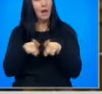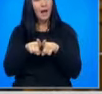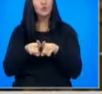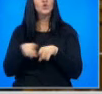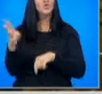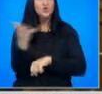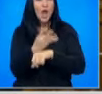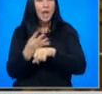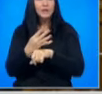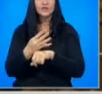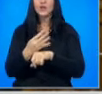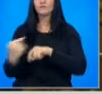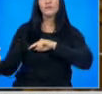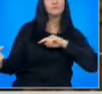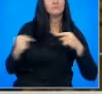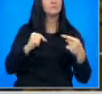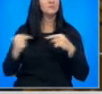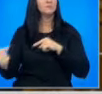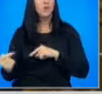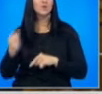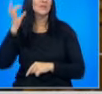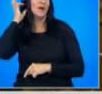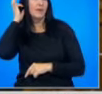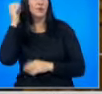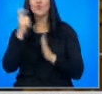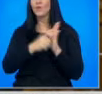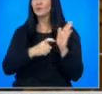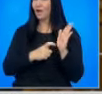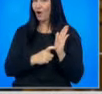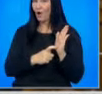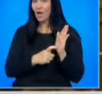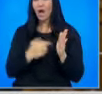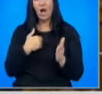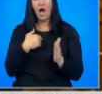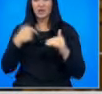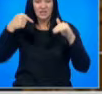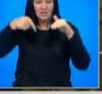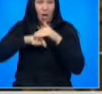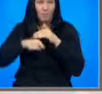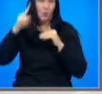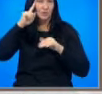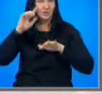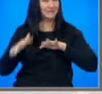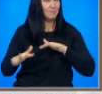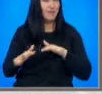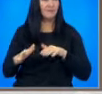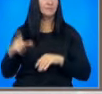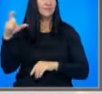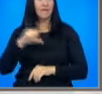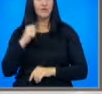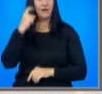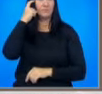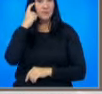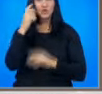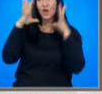4-часовеят спорт за наименуванието на закона, аз дълбоко се съм дял. Стефан Янов